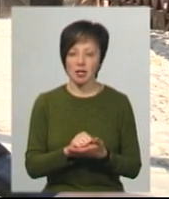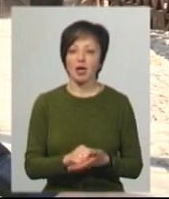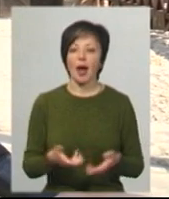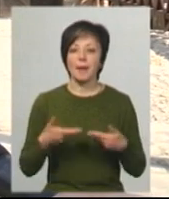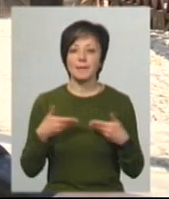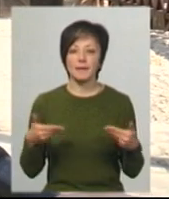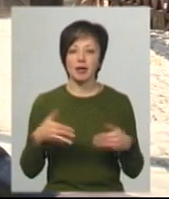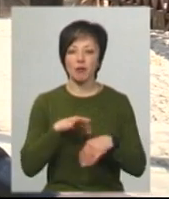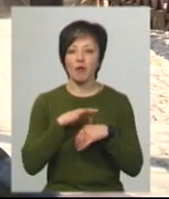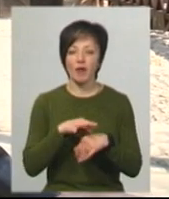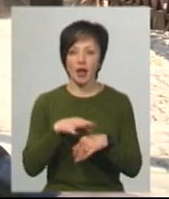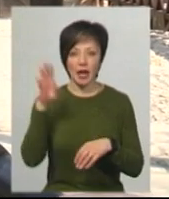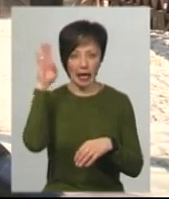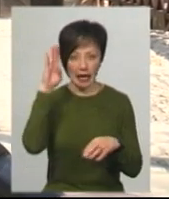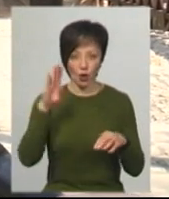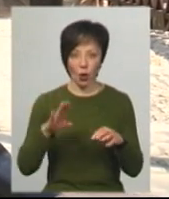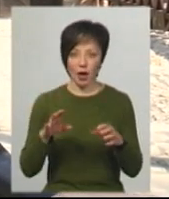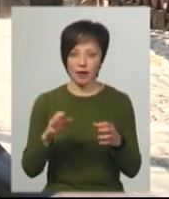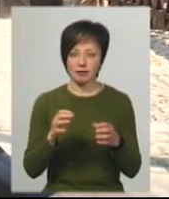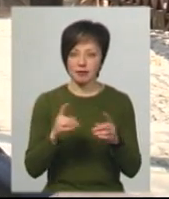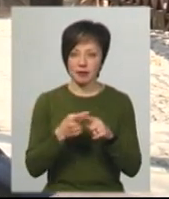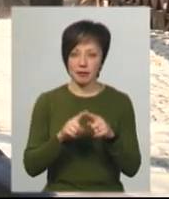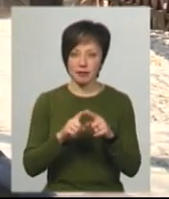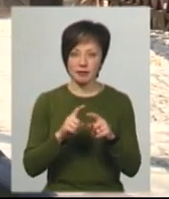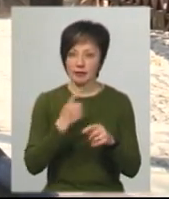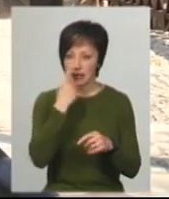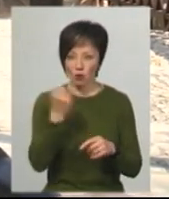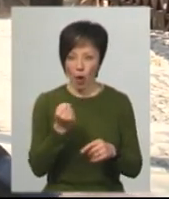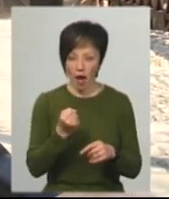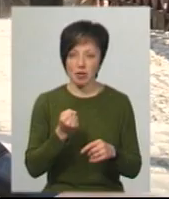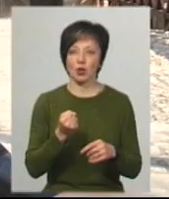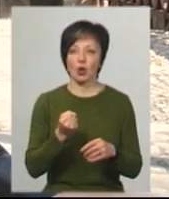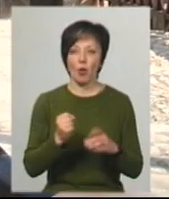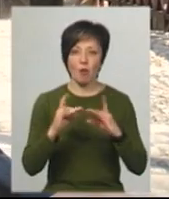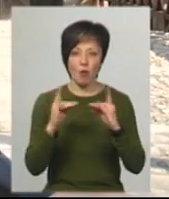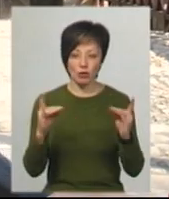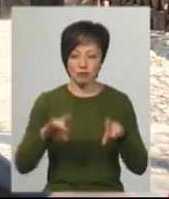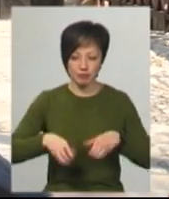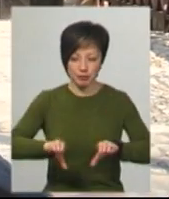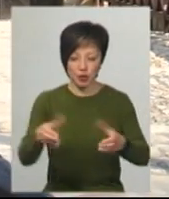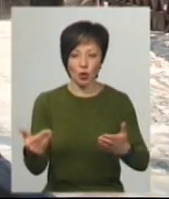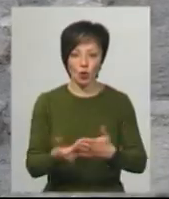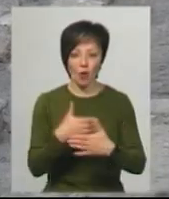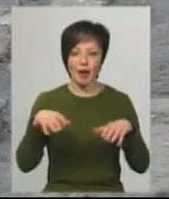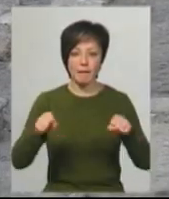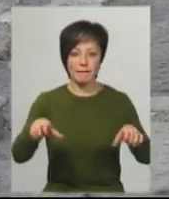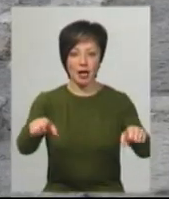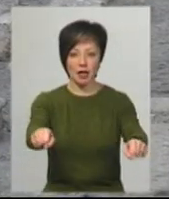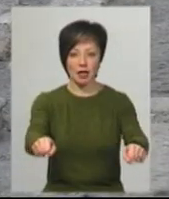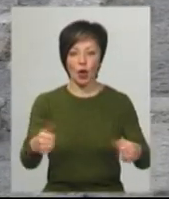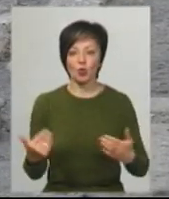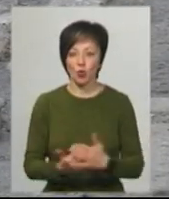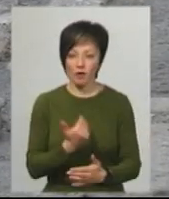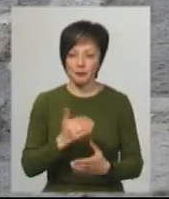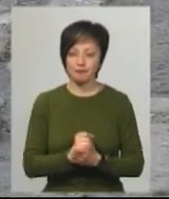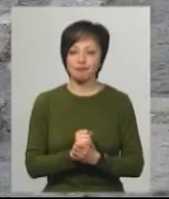провели гідроізоляцію поверхні мосту і ми зробили нове вимущення і перила нові. Для реставрації